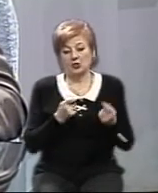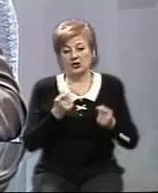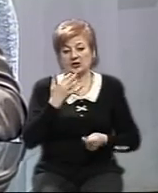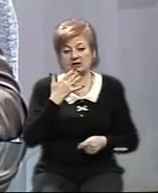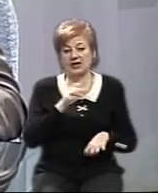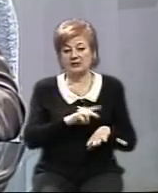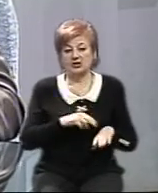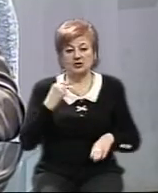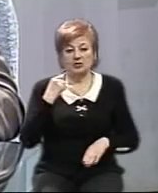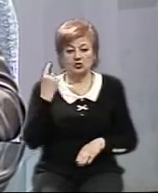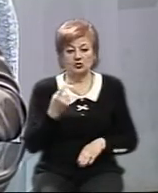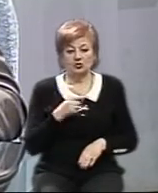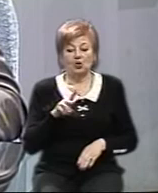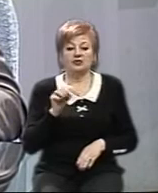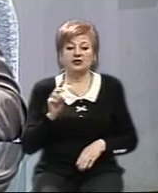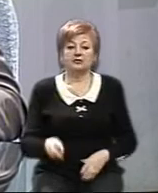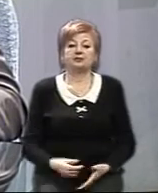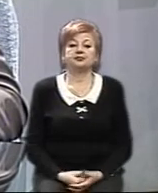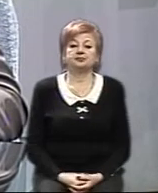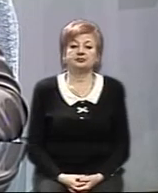поліції у Запорізькій області Катерини Людвік.